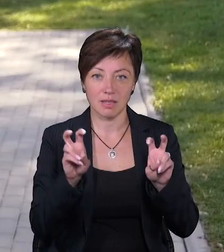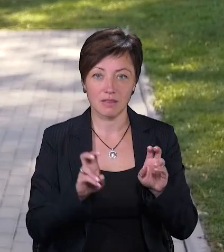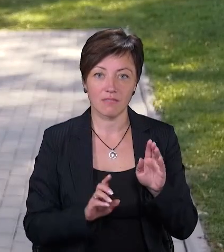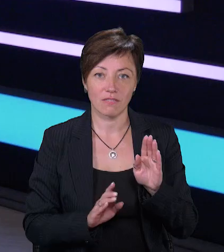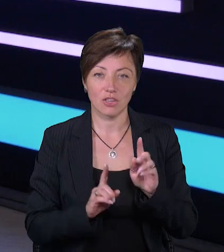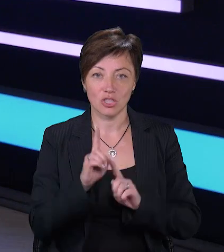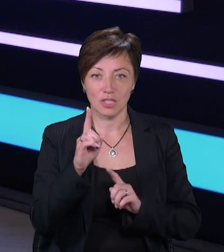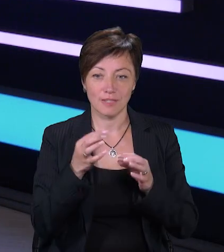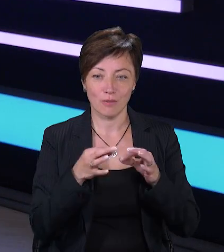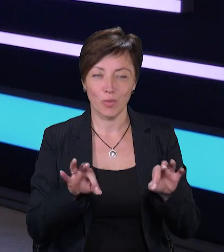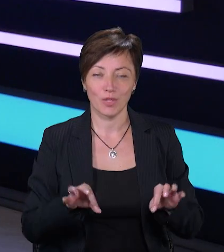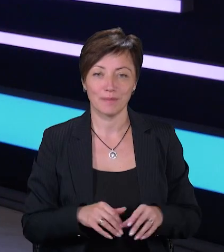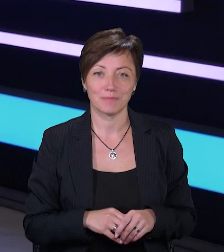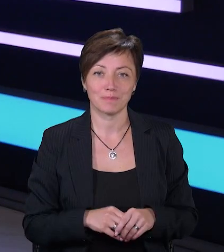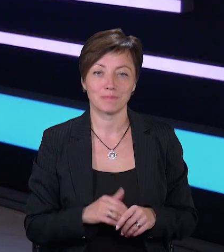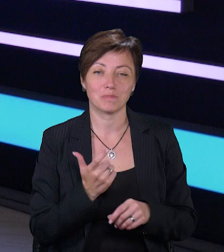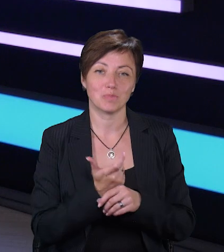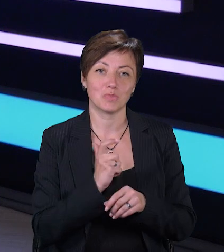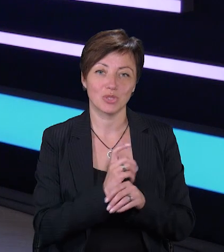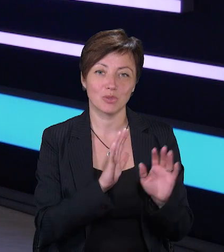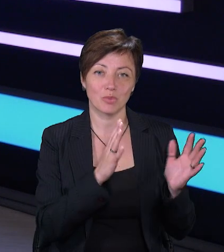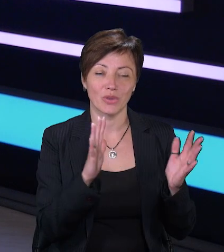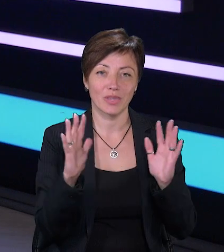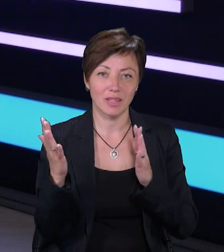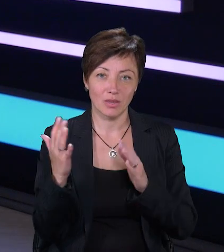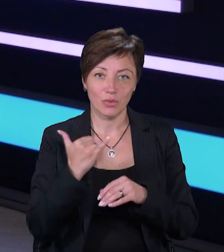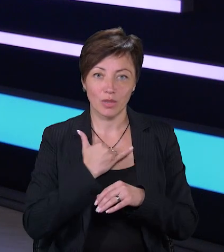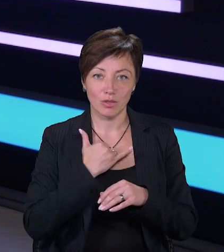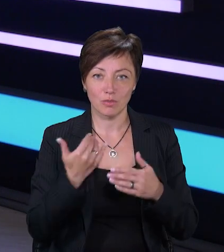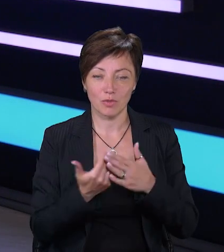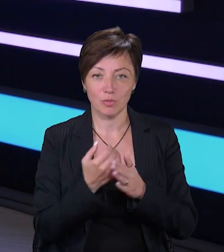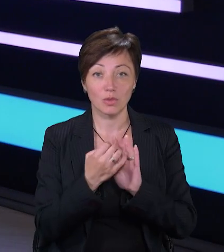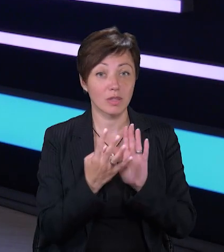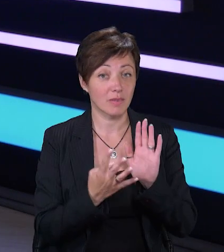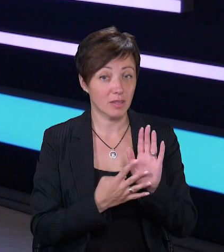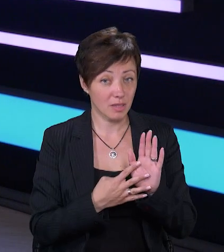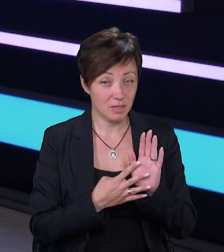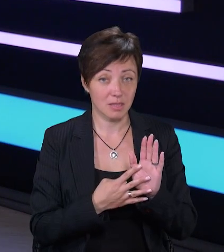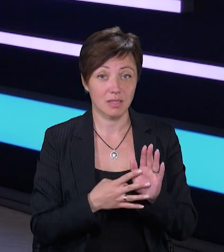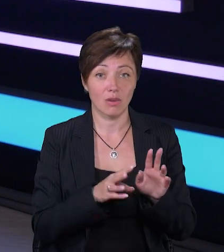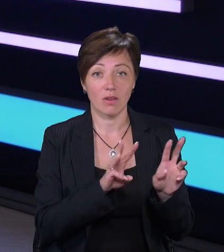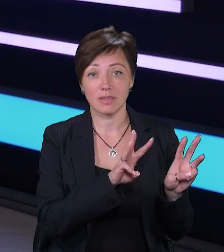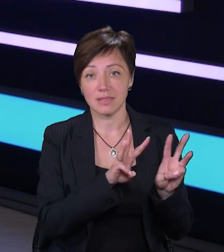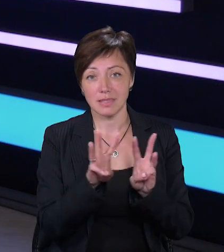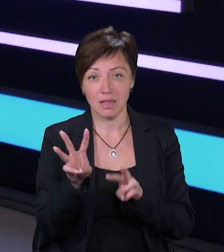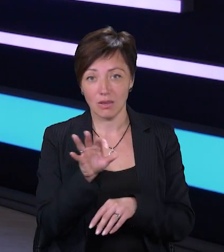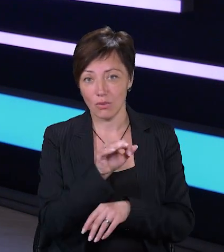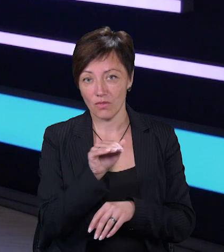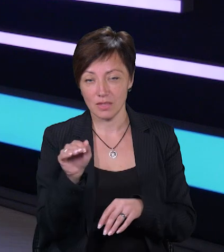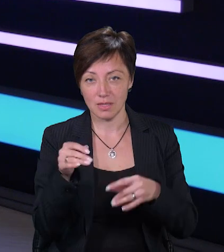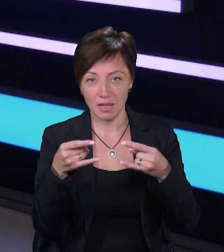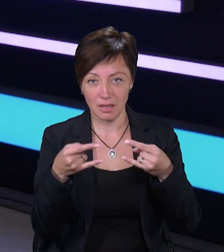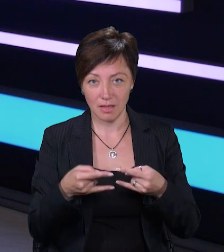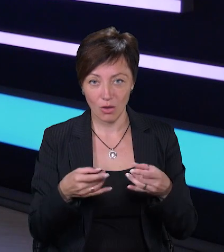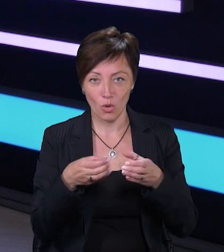– вершина свободи. Більше про ці та інші події у нашому випуску о 19-й, а також на офіційному сайті